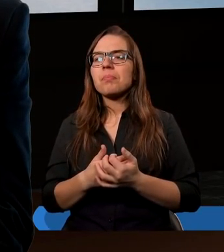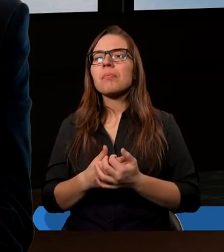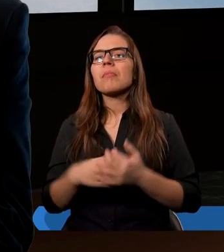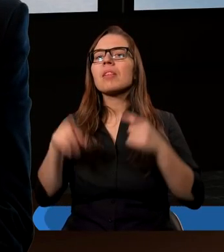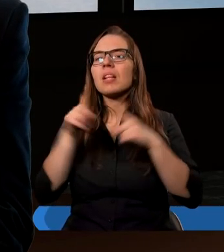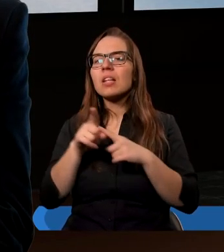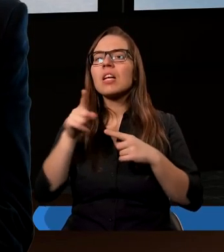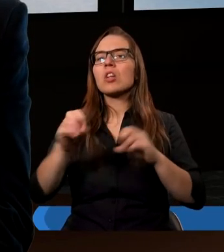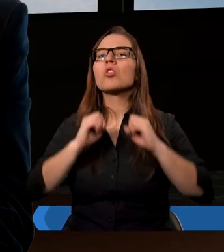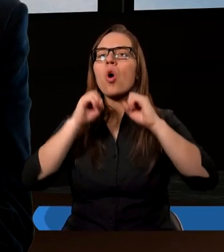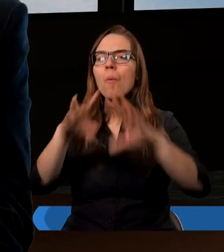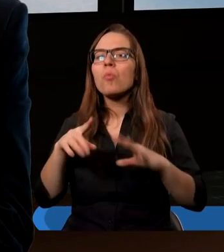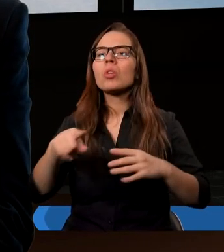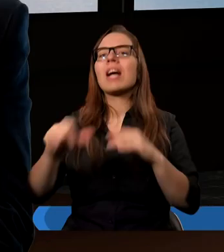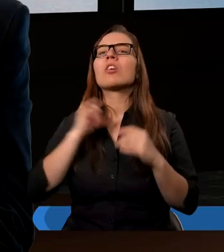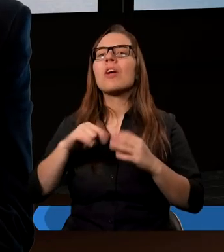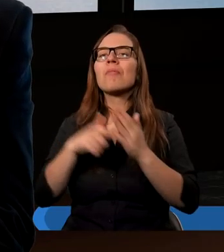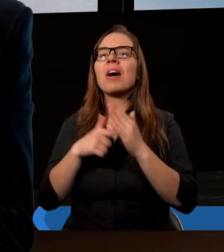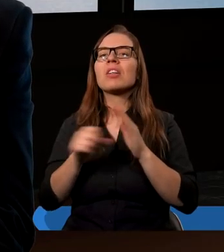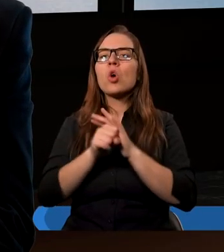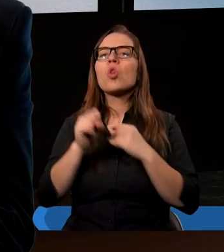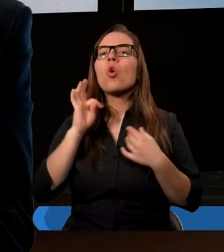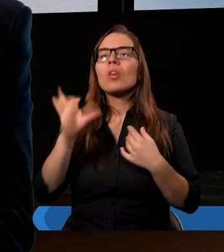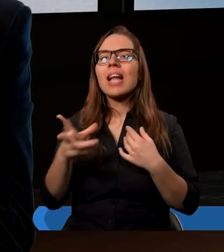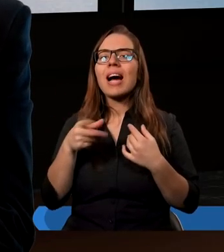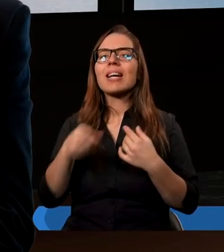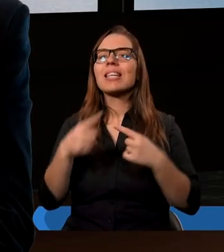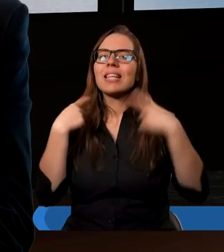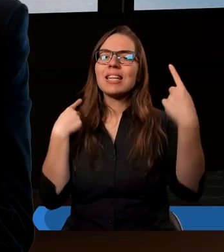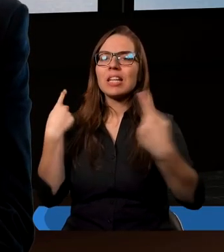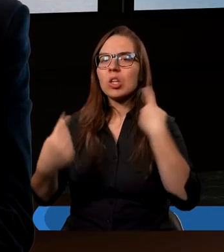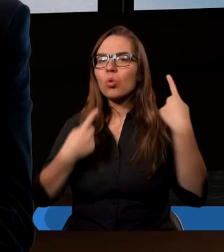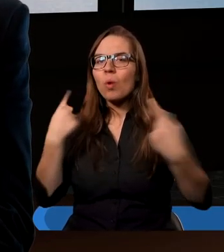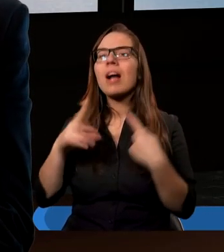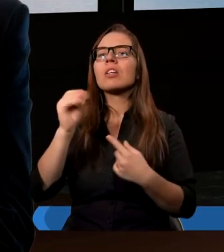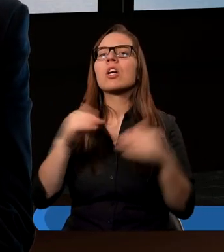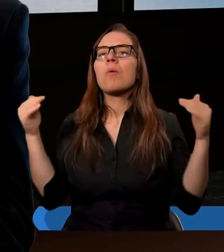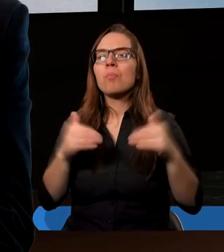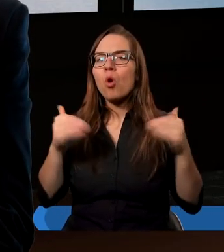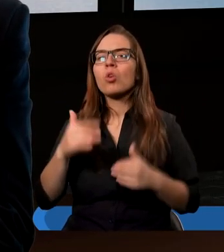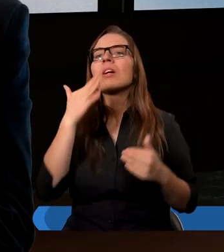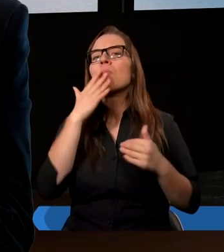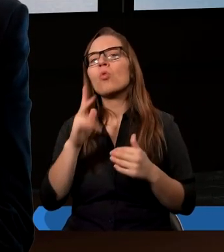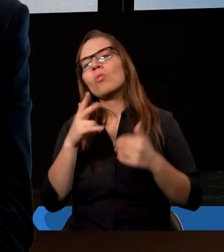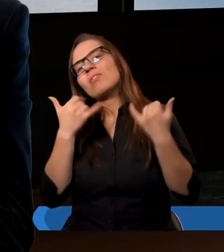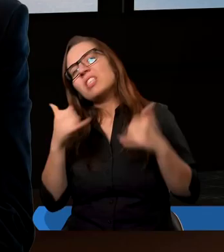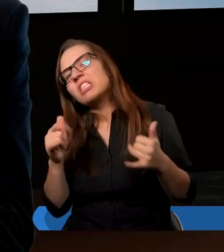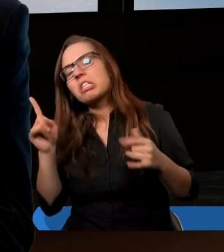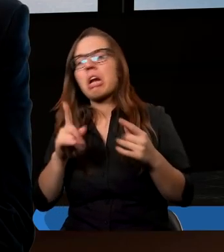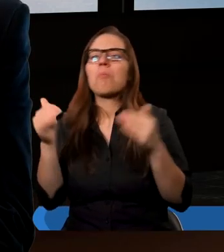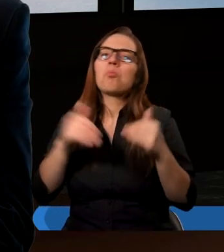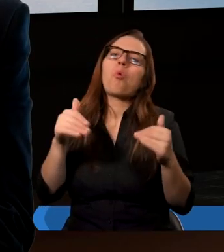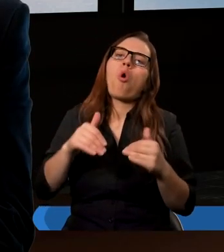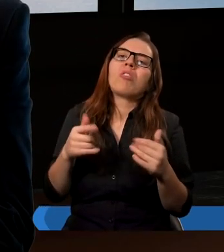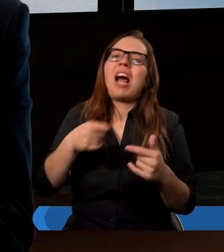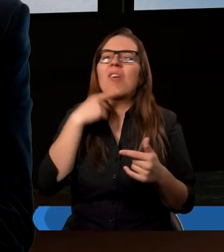dopuszczenie do takich właśnie sytuacji, że można mówić coś innego, kłamać, oszukiwać,